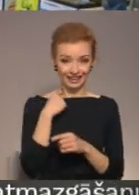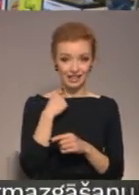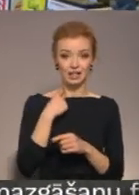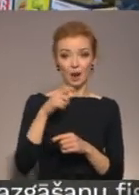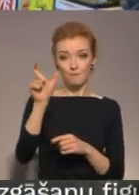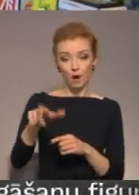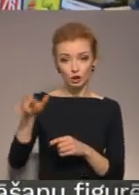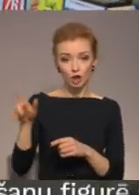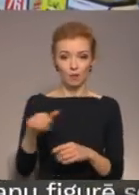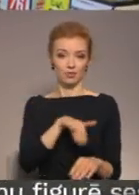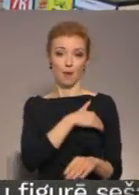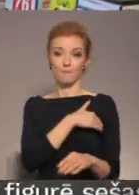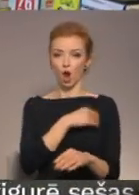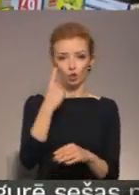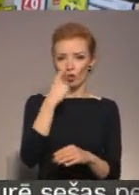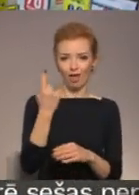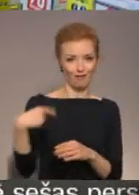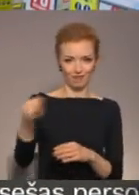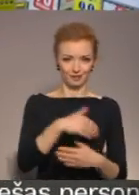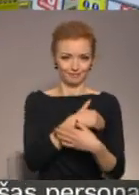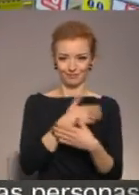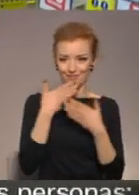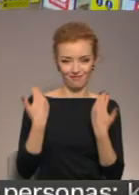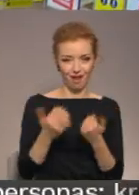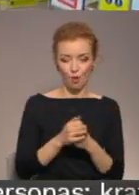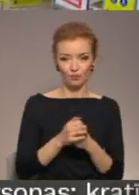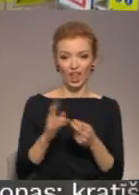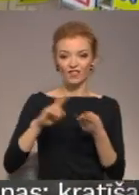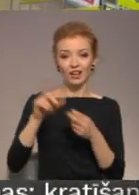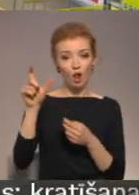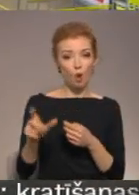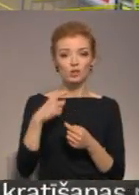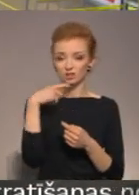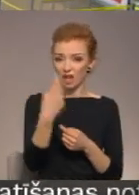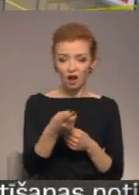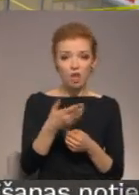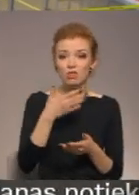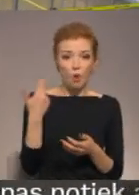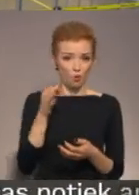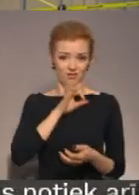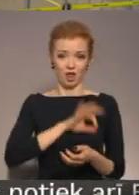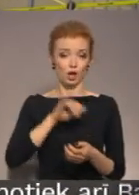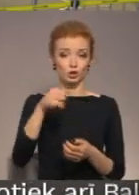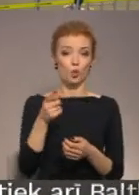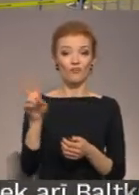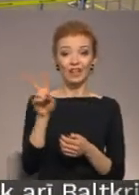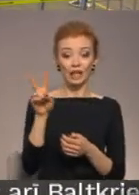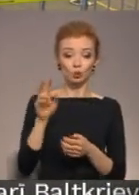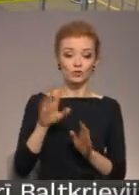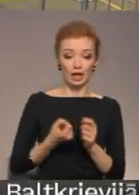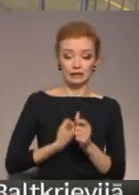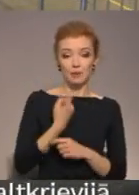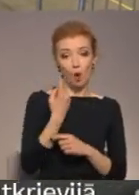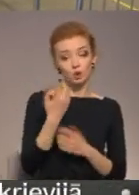pasažēriem temperatūru neviens nemēra. Infektologa atzīst, tam arī nebūtu īsti jēgas, jo vīrus var izpauzties piemēram